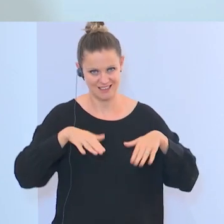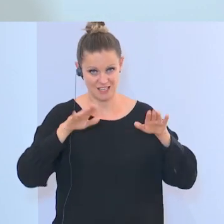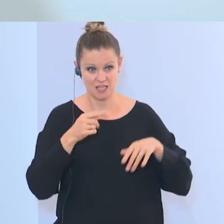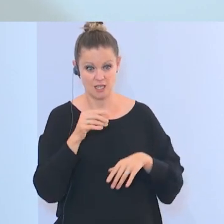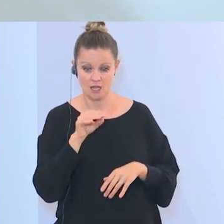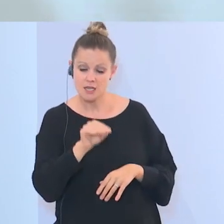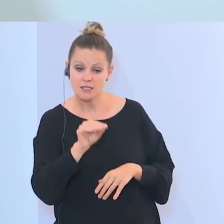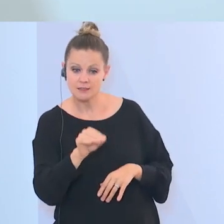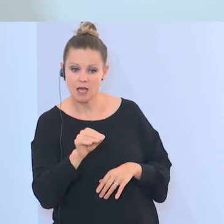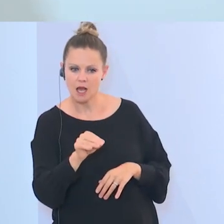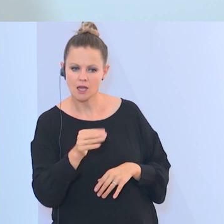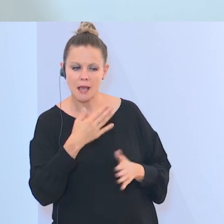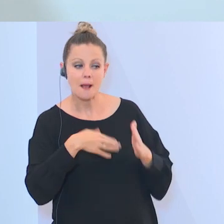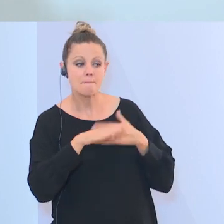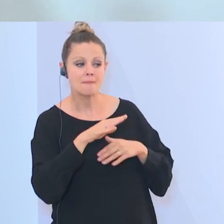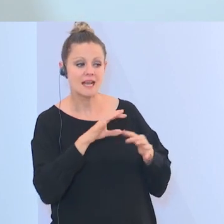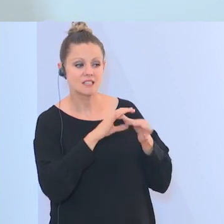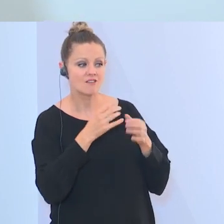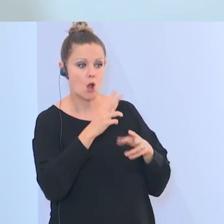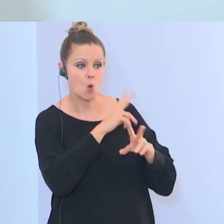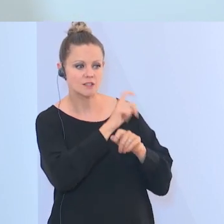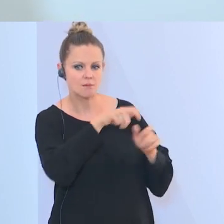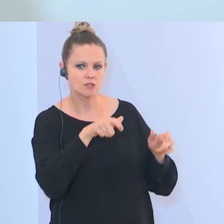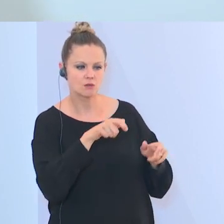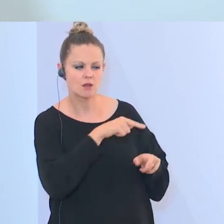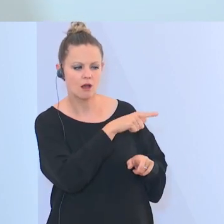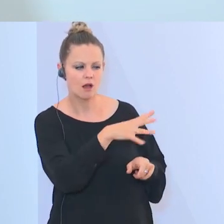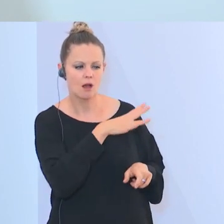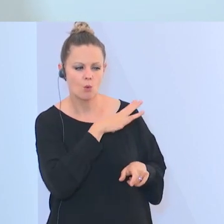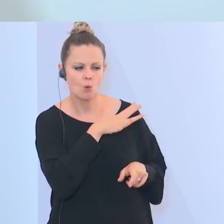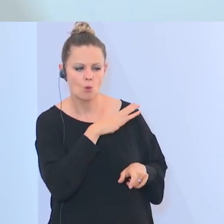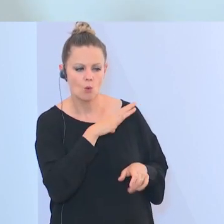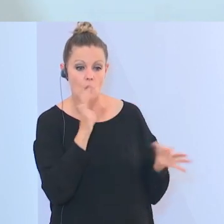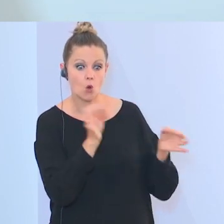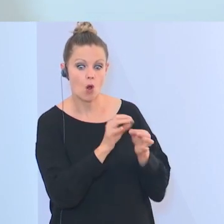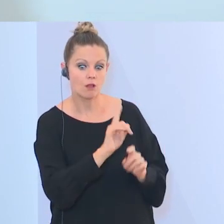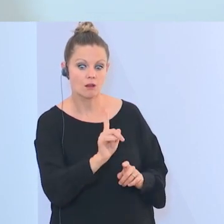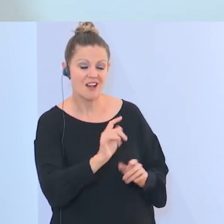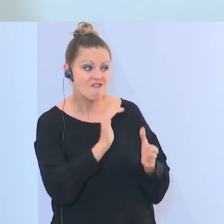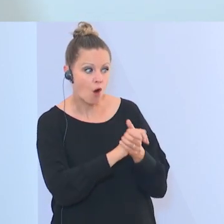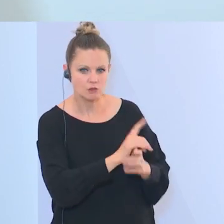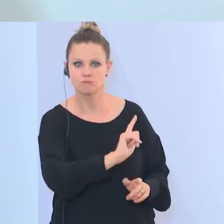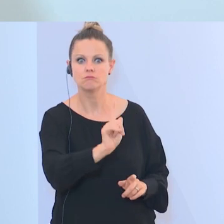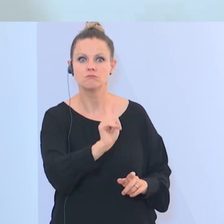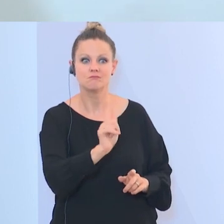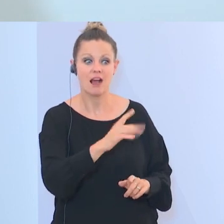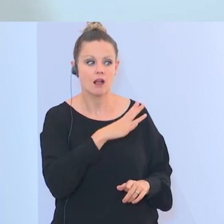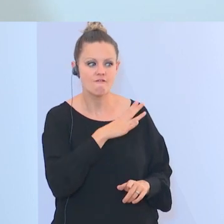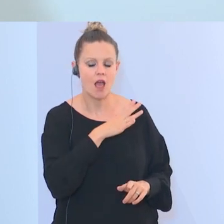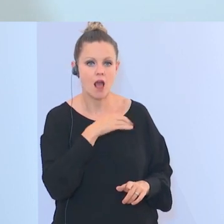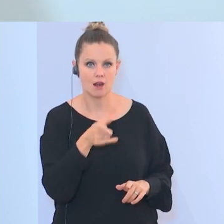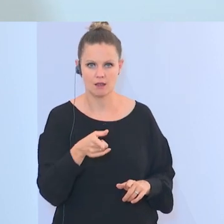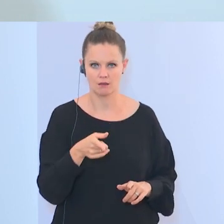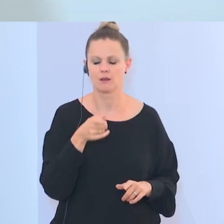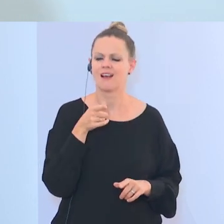gefährlich ist, wenn sie mit der Mehrheitsgesellschaft, mit den Österreicherinnen und Österreichern zusammenkommen, gar Freundschaften bilden, dann